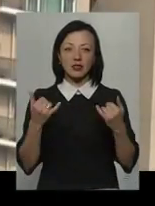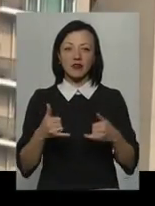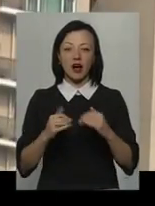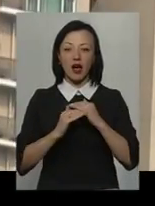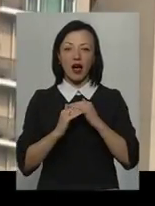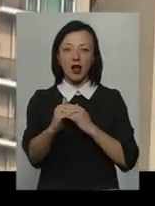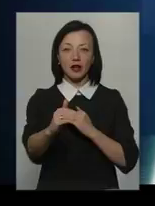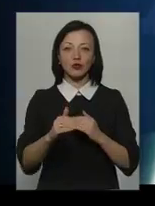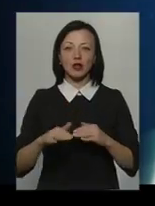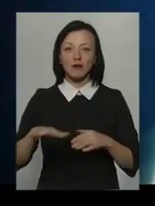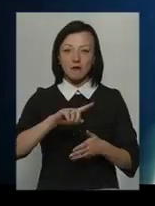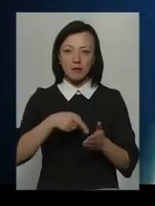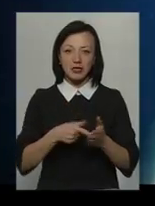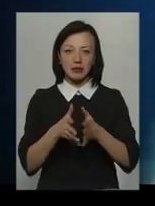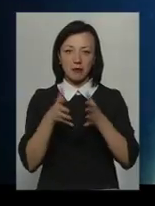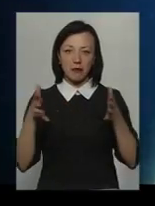мегаполісів.